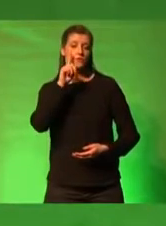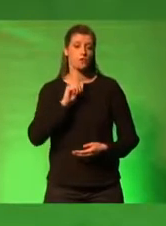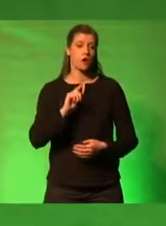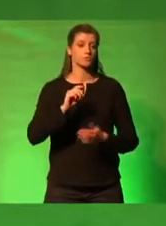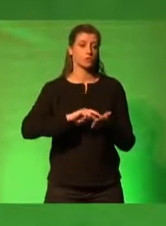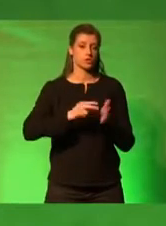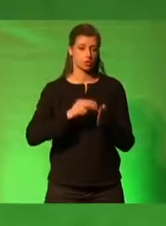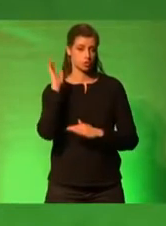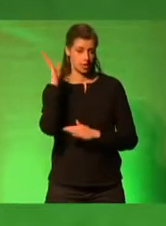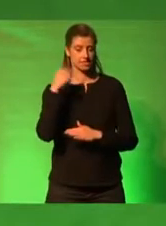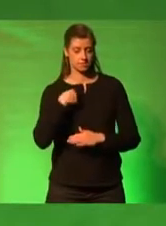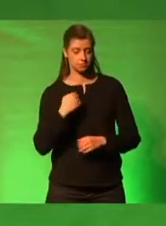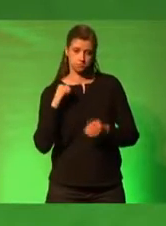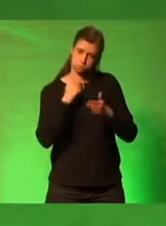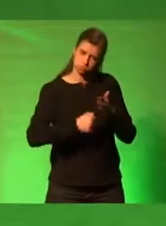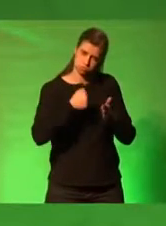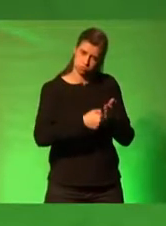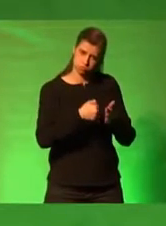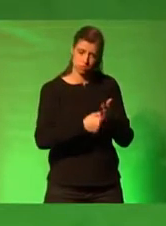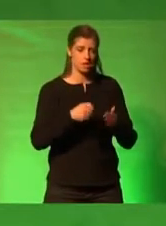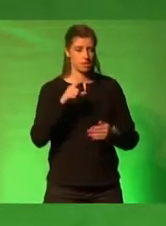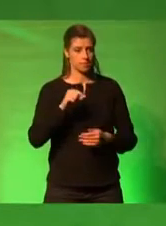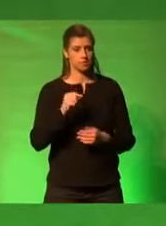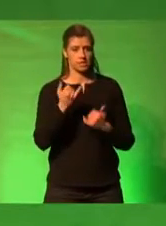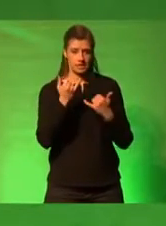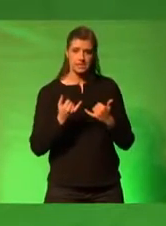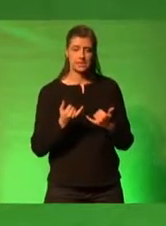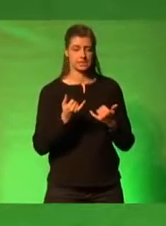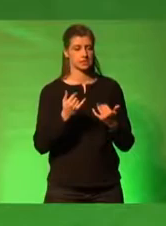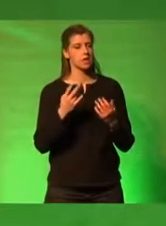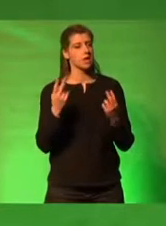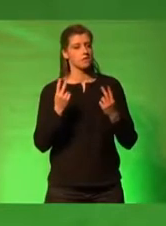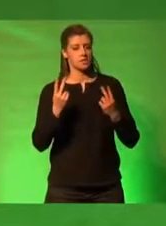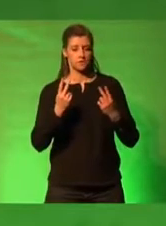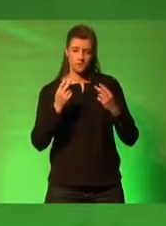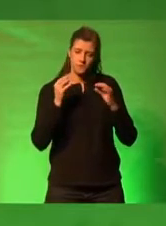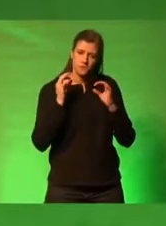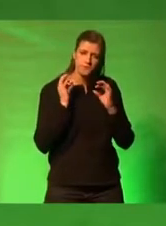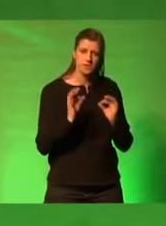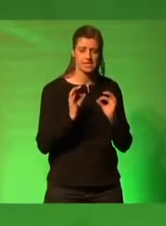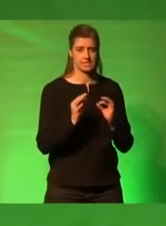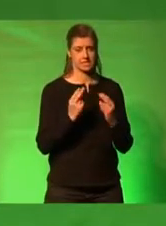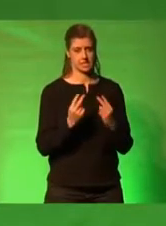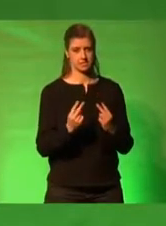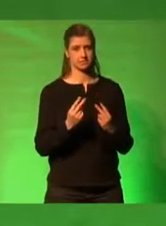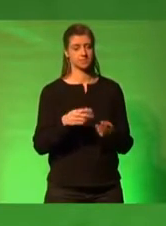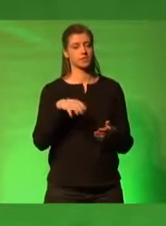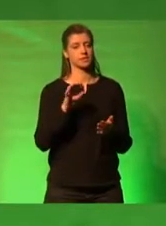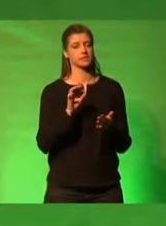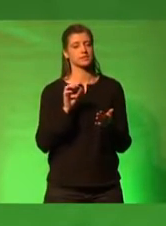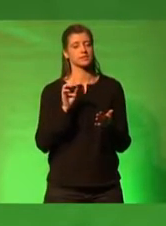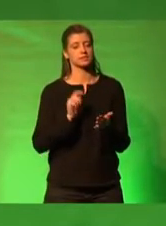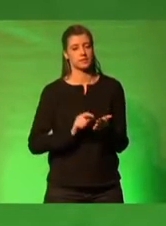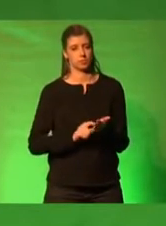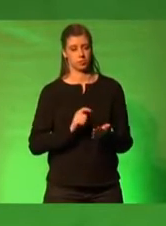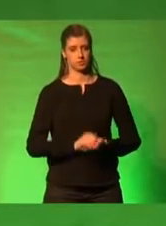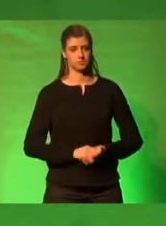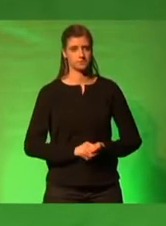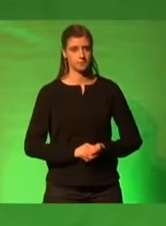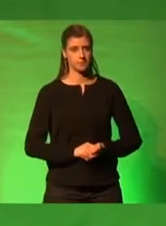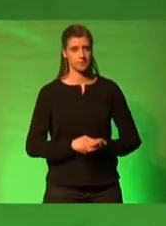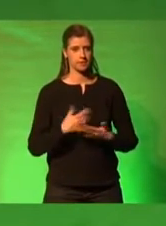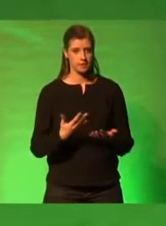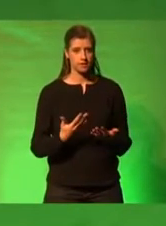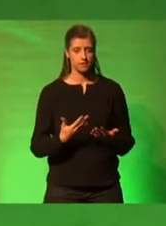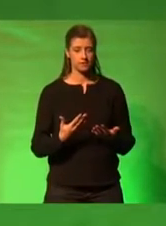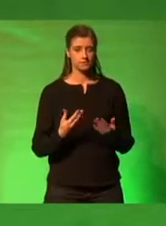zur Freiheit können auch wir Grüne als einen Meilenstein feiern. Liebe Freundinnen und Freunde, gerade jetzt, wo wir einen Backlash